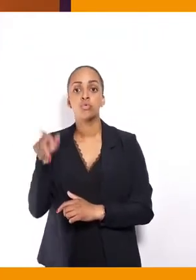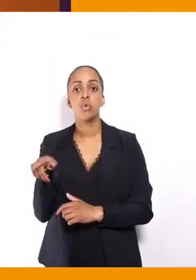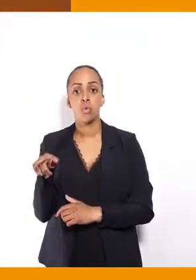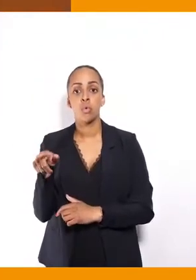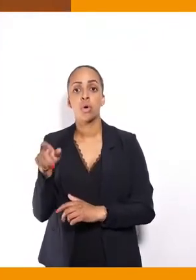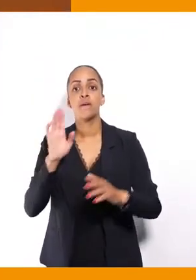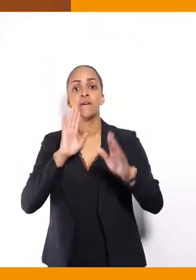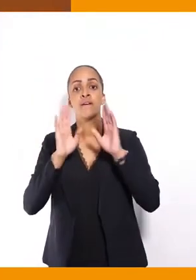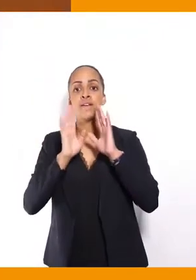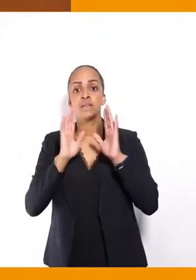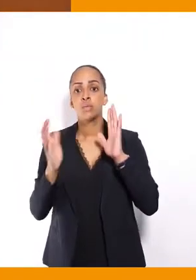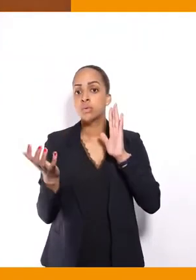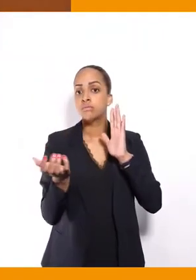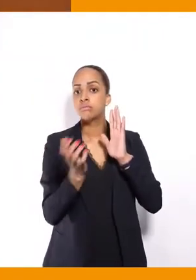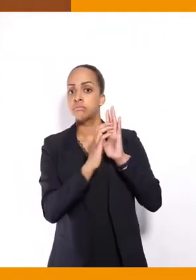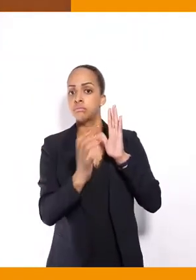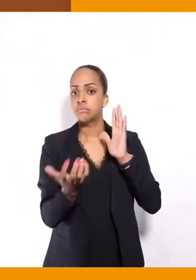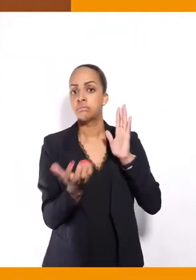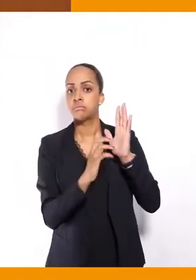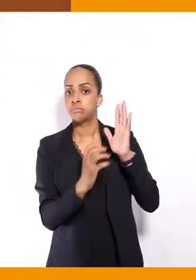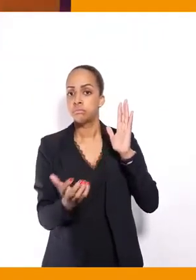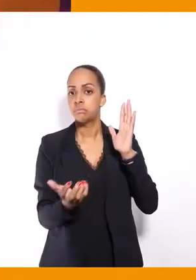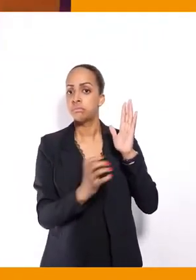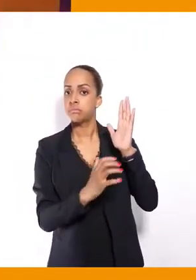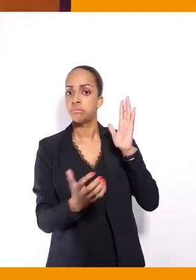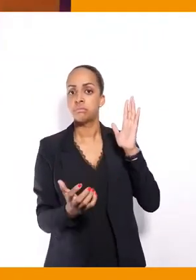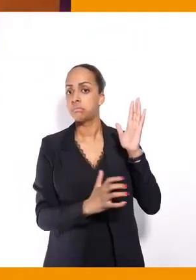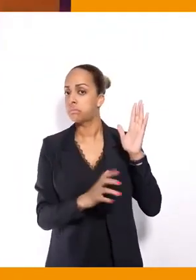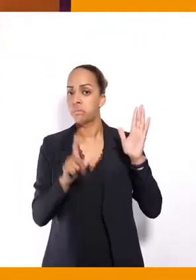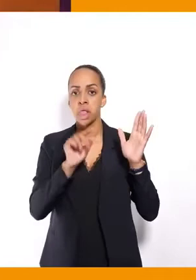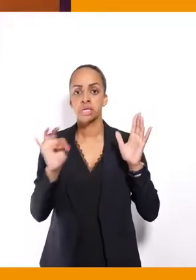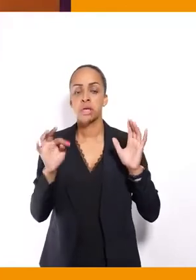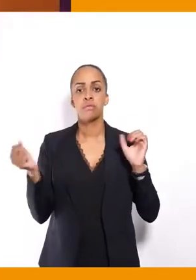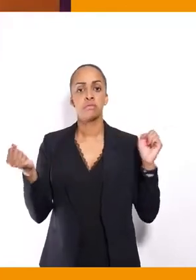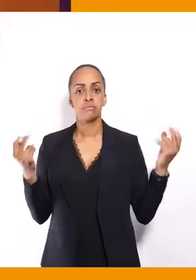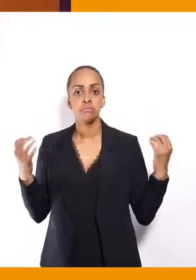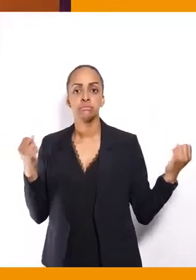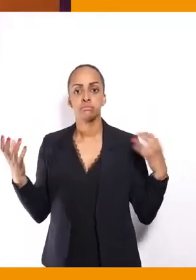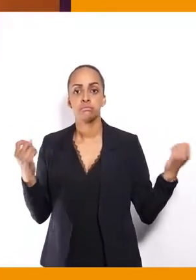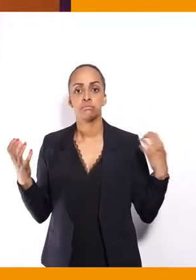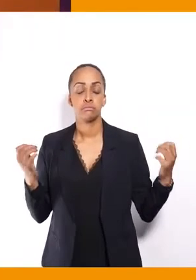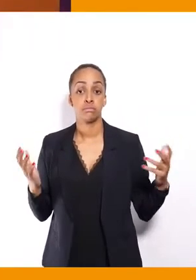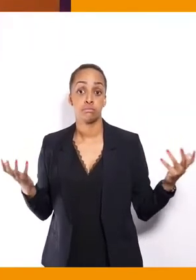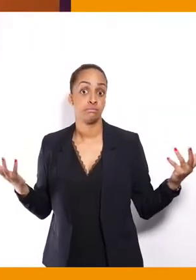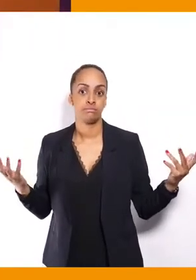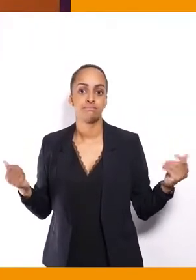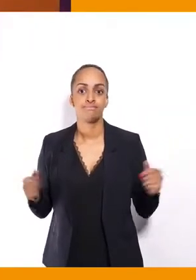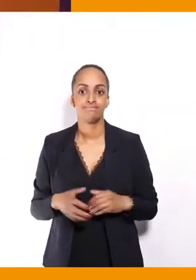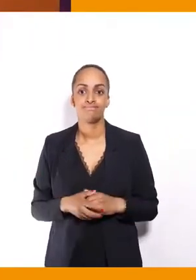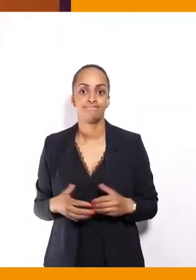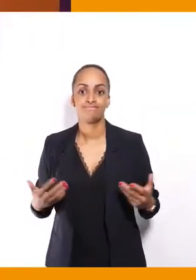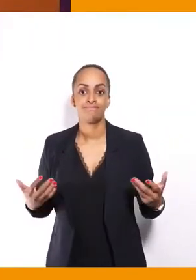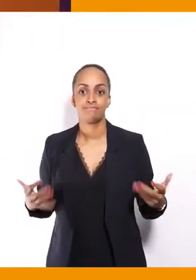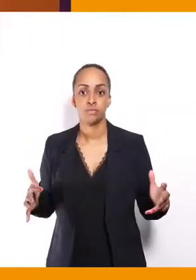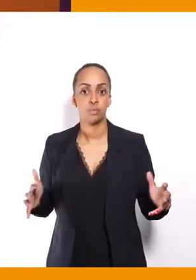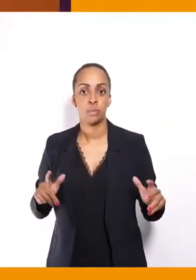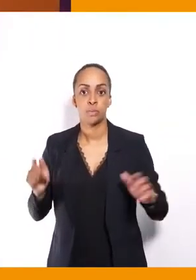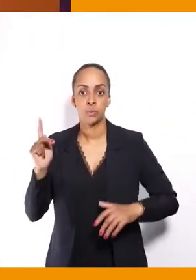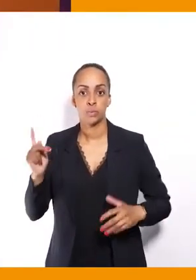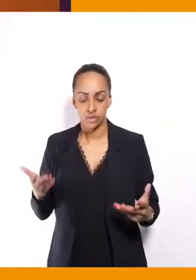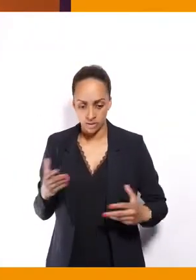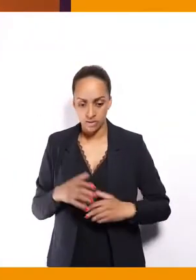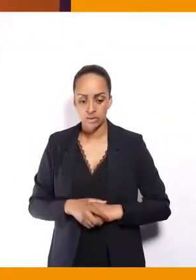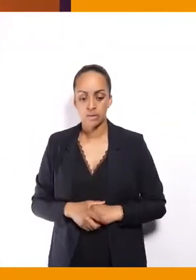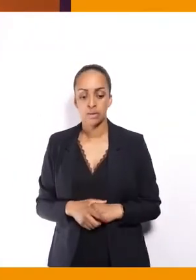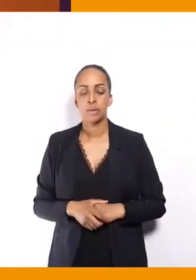propose des contenus accessibles en langue des signes. Et voilà, on s'arrête là pour le moment. Donc,